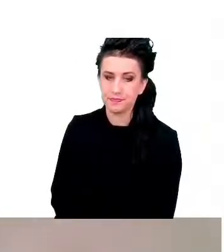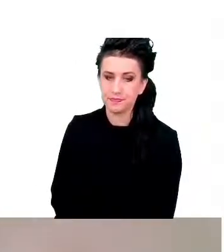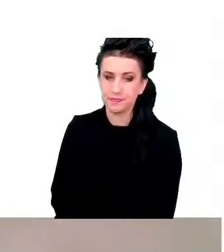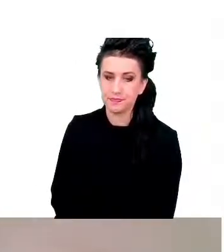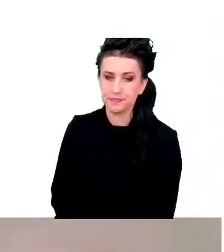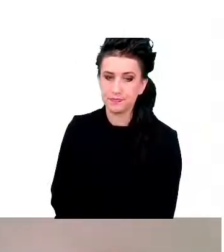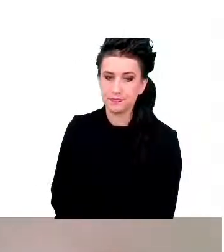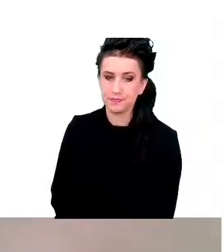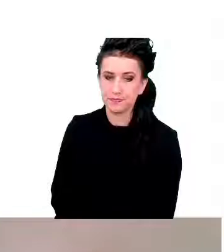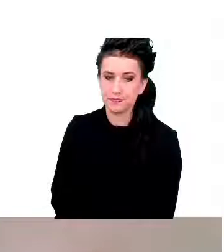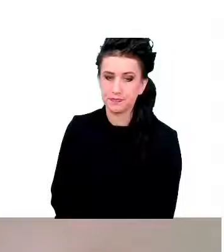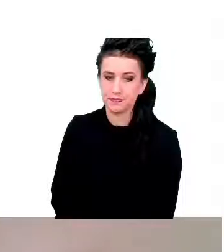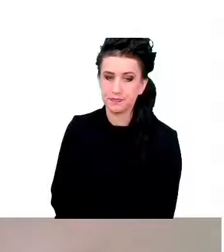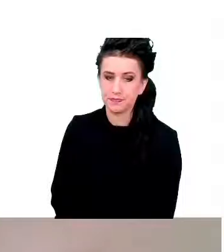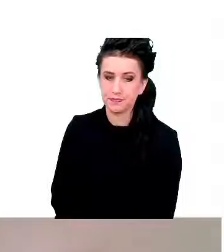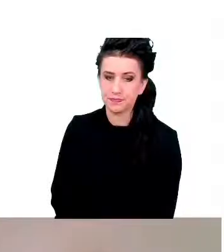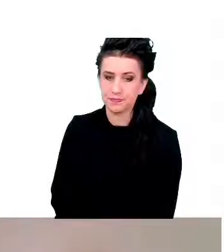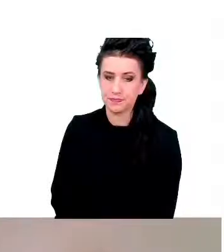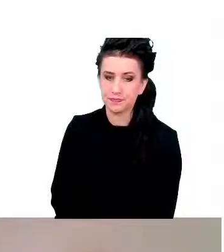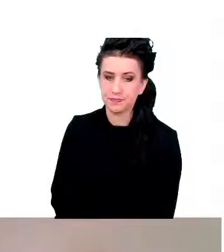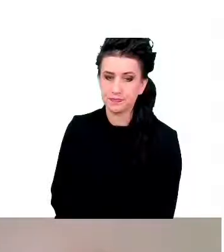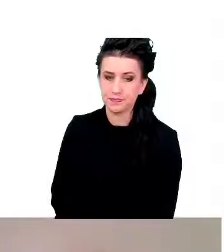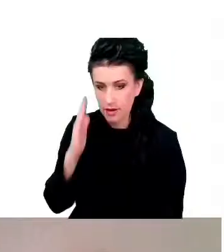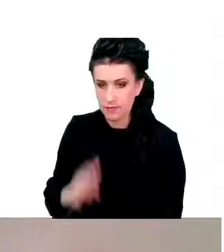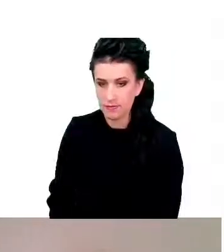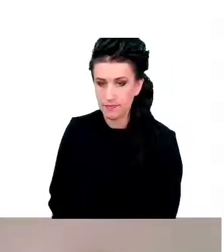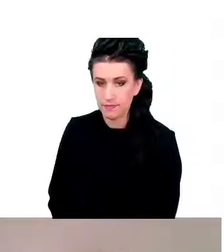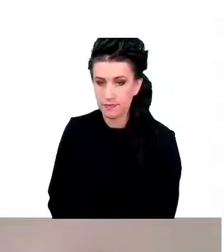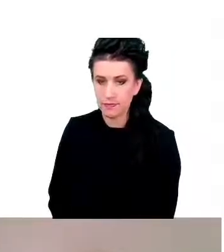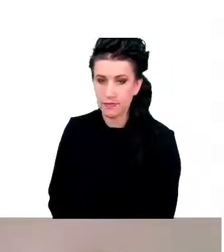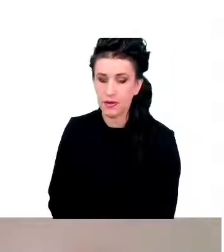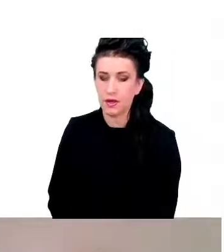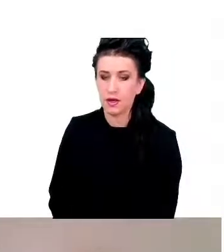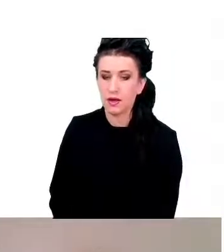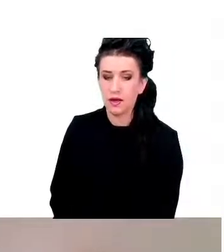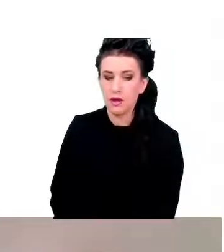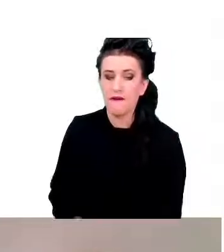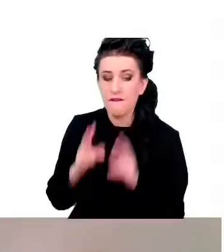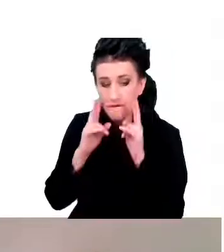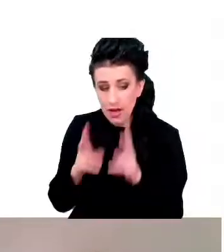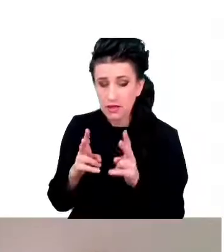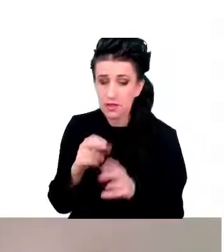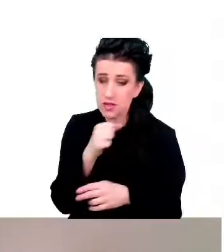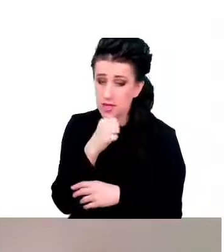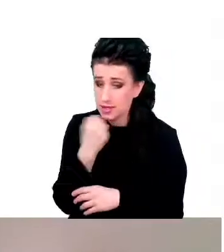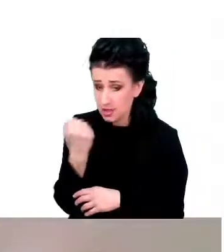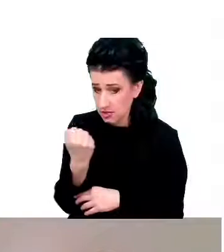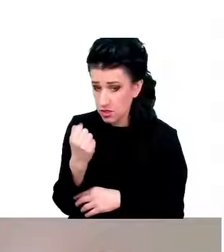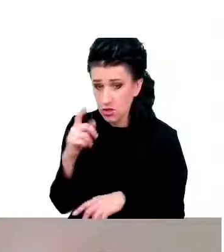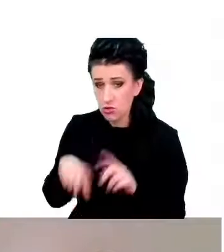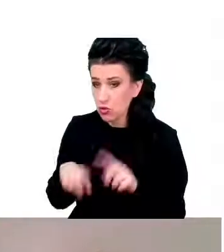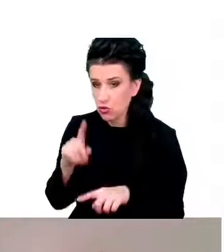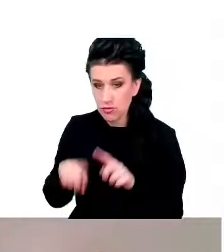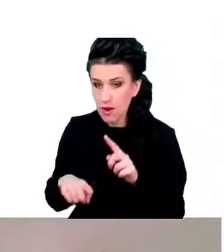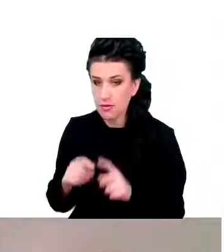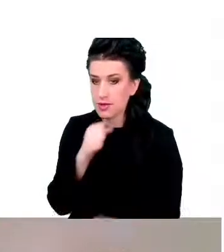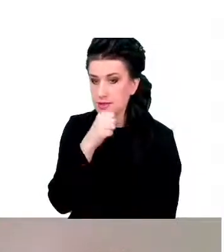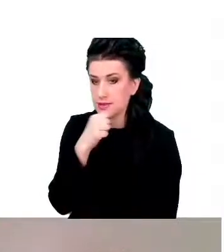trzeba też odróżnić to patologiczne starzenie i to, co nazwałbym normalnym starzeniem.